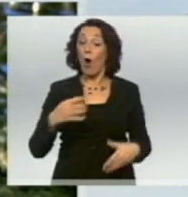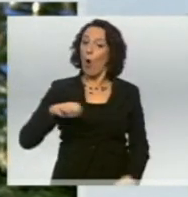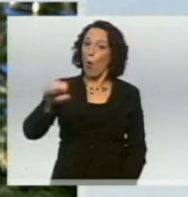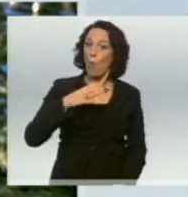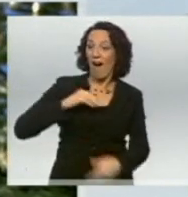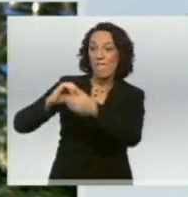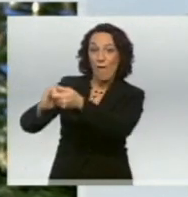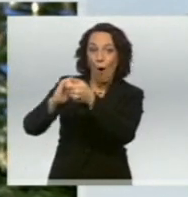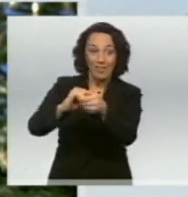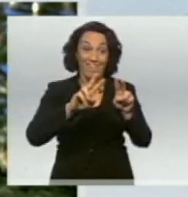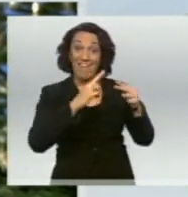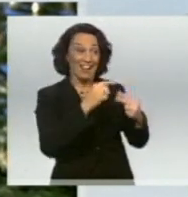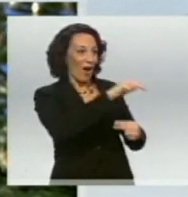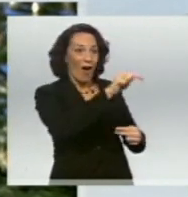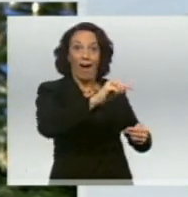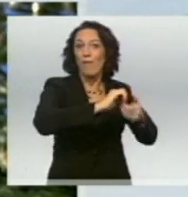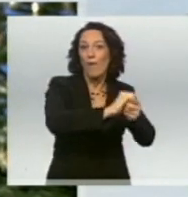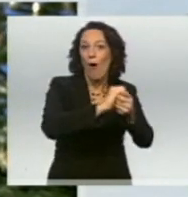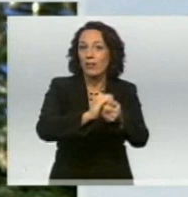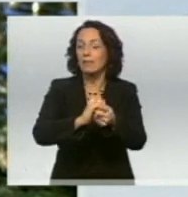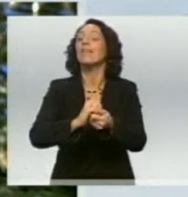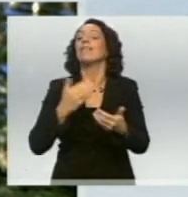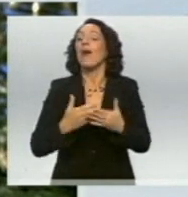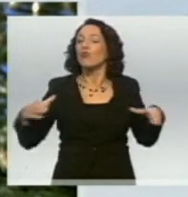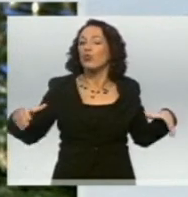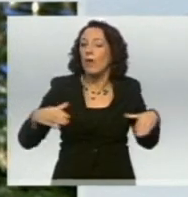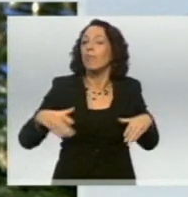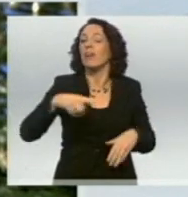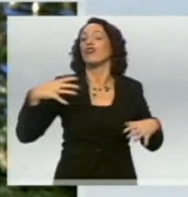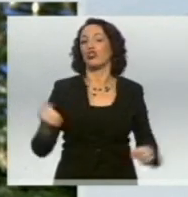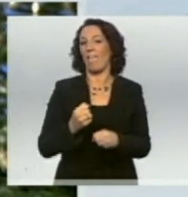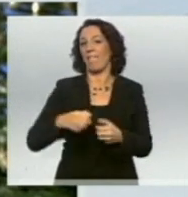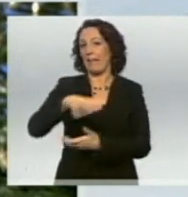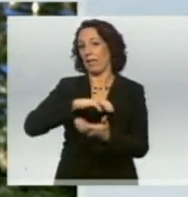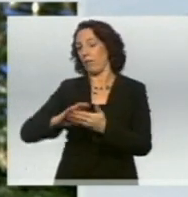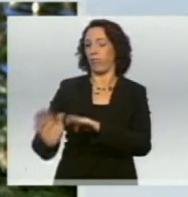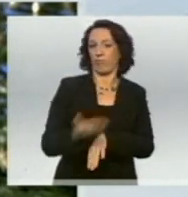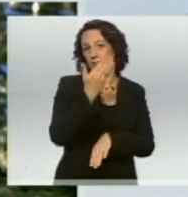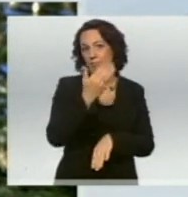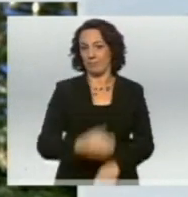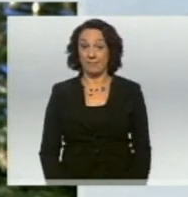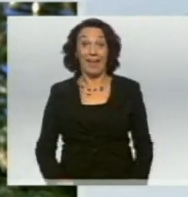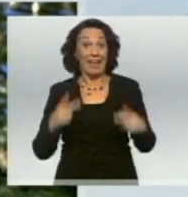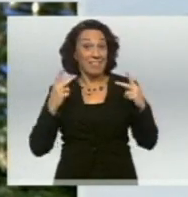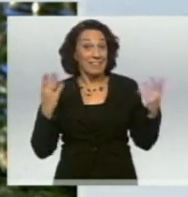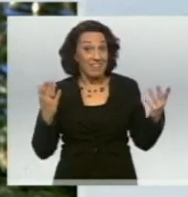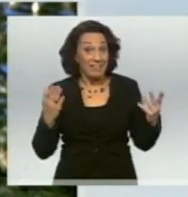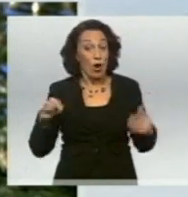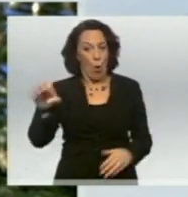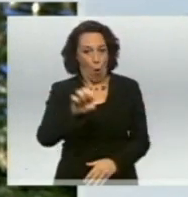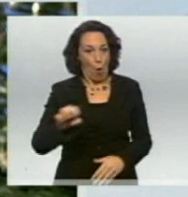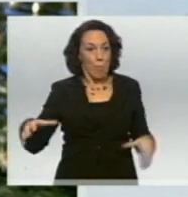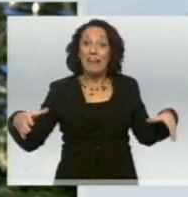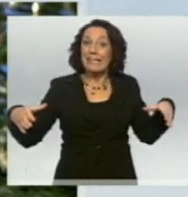Europa und der Welt gelingen, den Weg aus der Krise zu gehen. Wichtig ist, Europa ist unsere gemeinsame